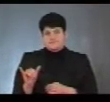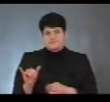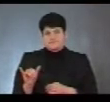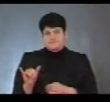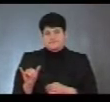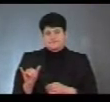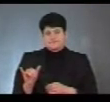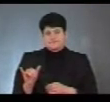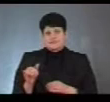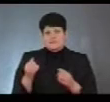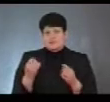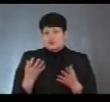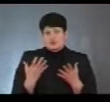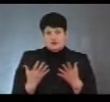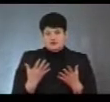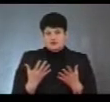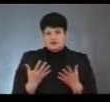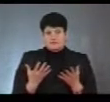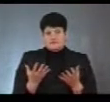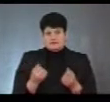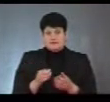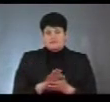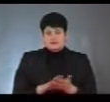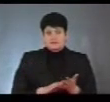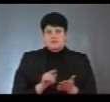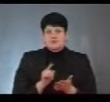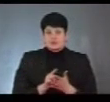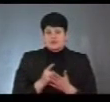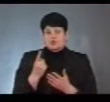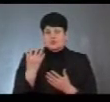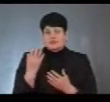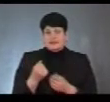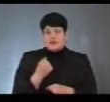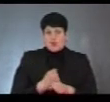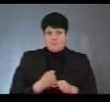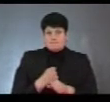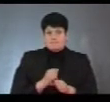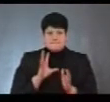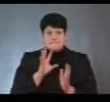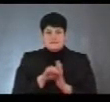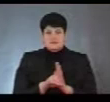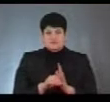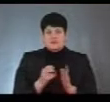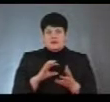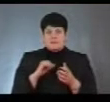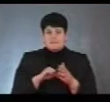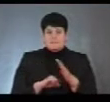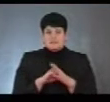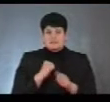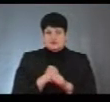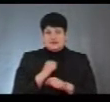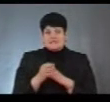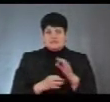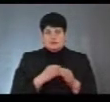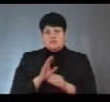І просто, якщо ми на баранці заяви, ми мусимо їх хоча б один день опрацювати. Бо якби база працювала цього добу, то воно